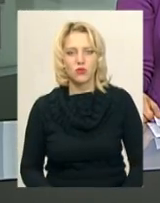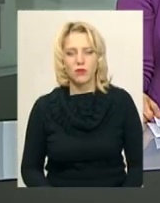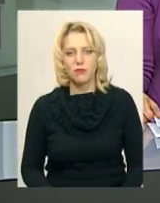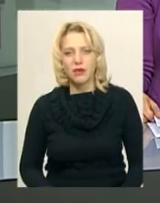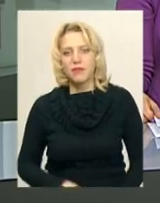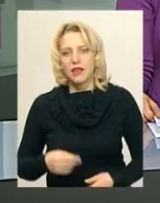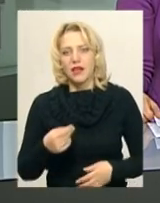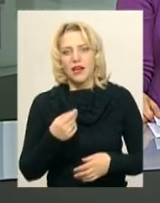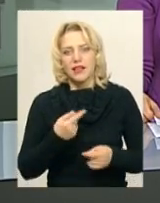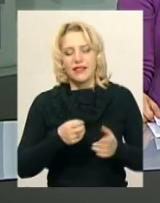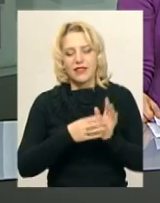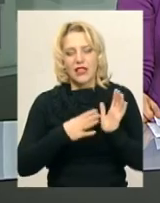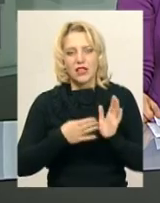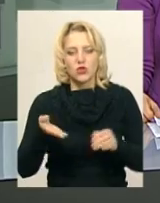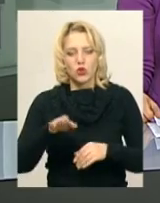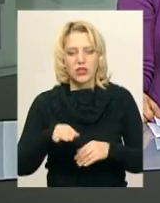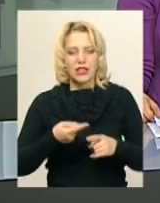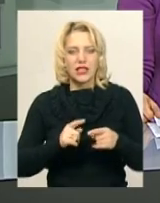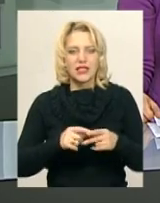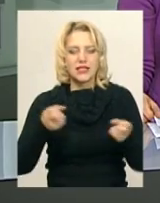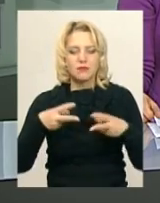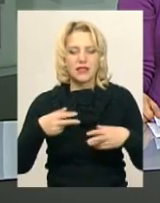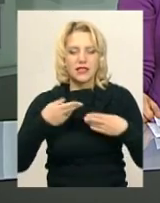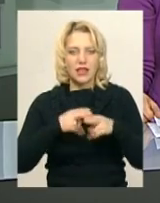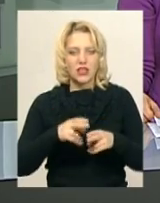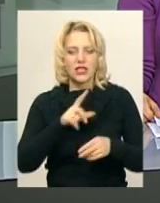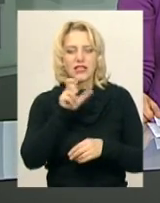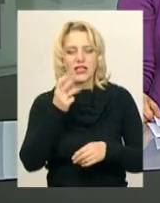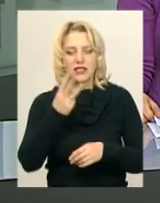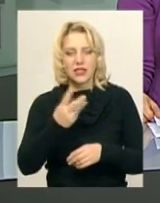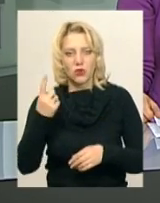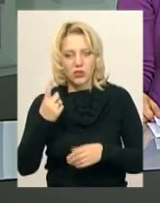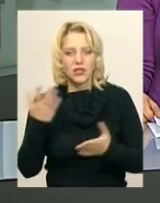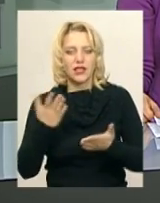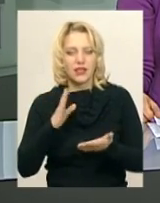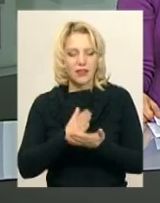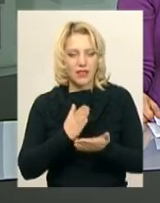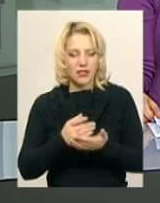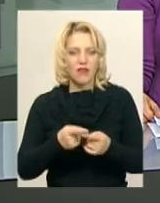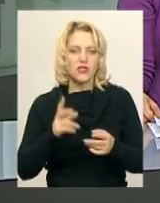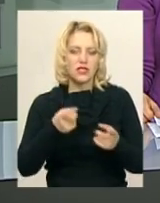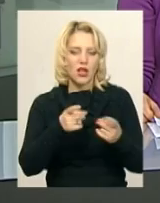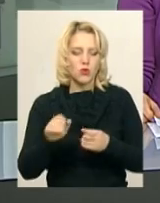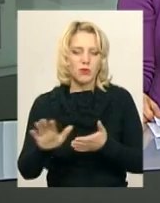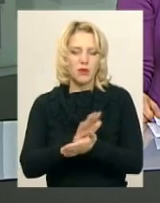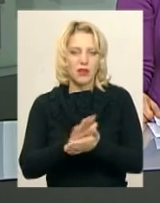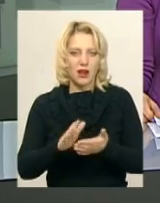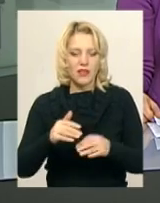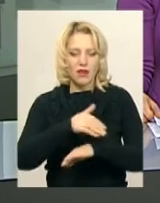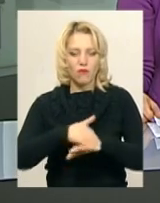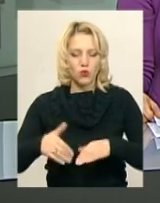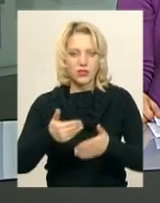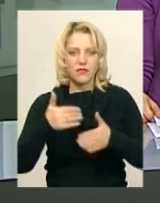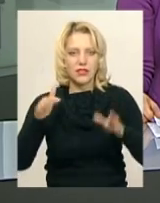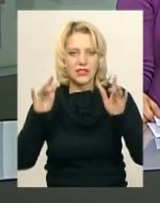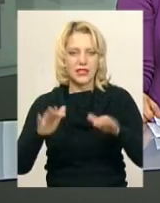19 одиниць спецтехніки із 31, що є в наявності, залучено для прибирання вулиць Хмельницького від снігу. Про це